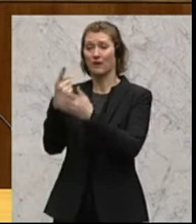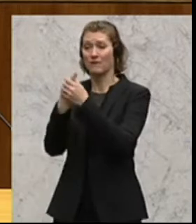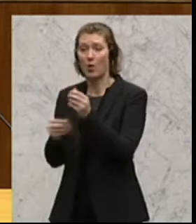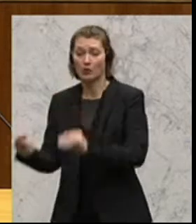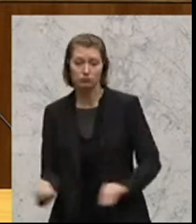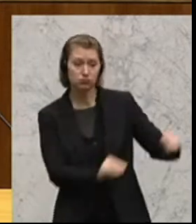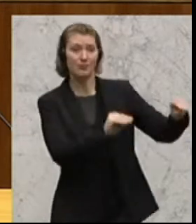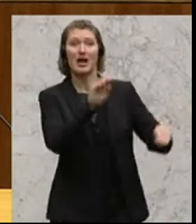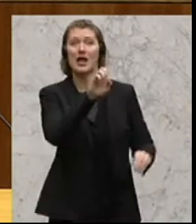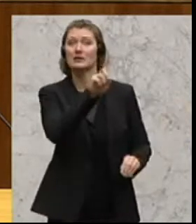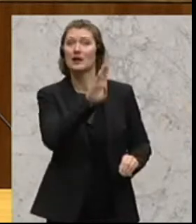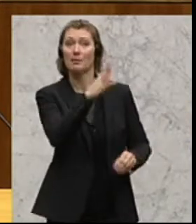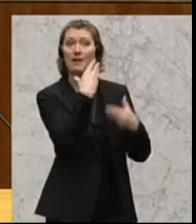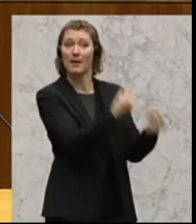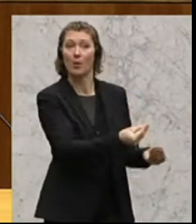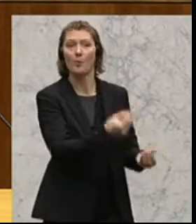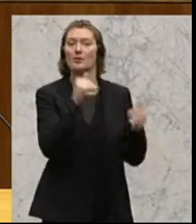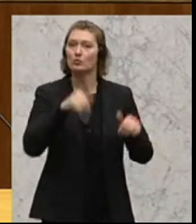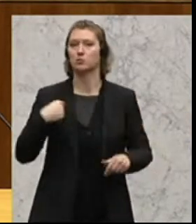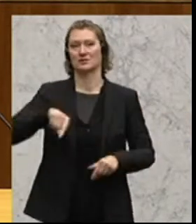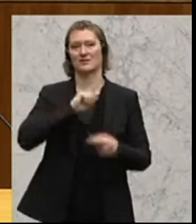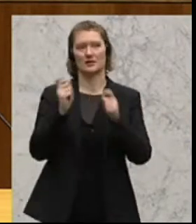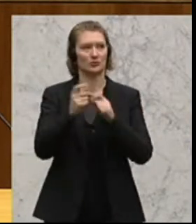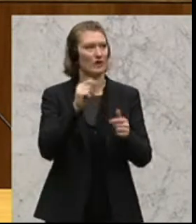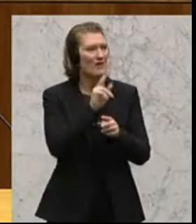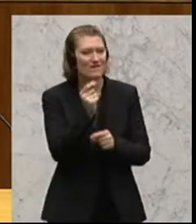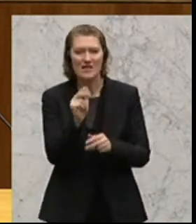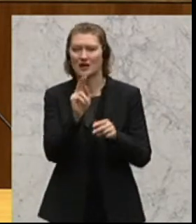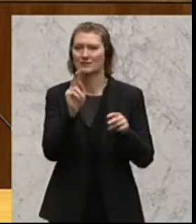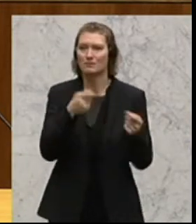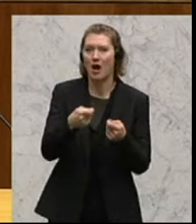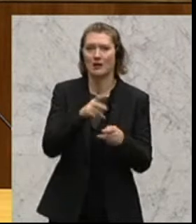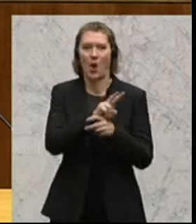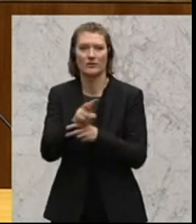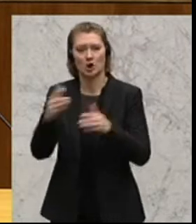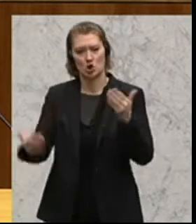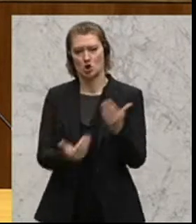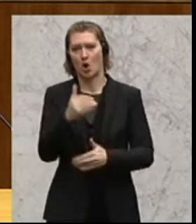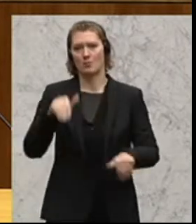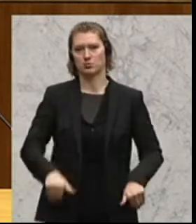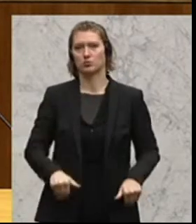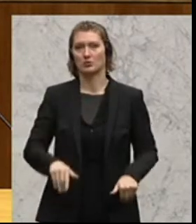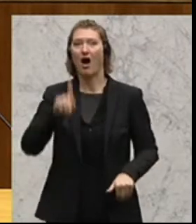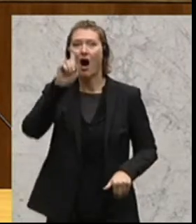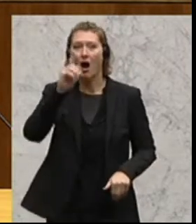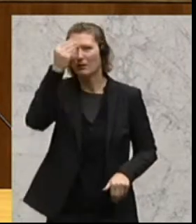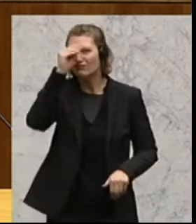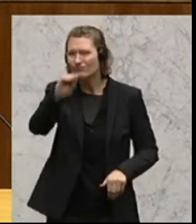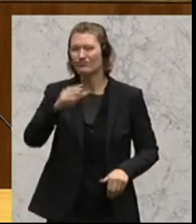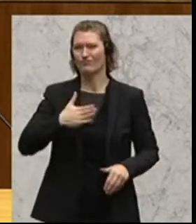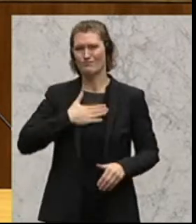EZB, dann werden wir darüber diskutieren müssen, wie wir die gesamte Finanzmarktaufsicht neu aufstellen. Aus meiner Erfahrung kann ich aber sagen, dass die